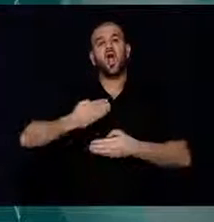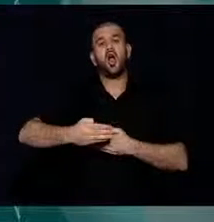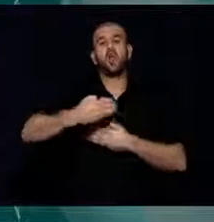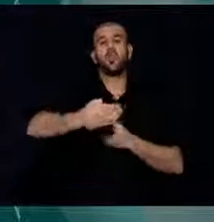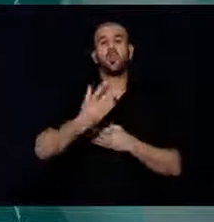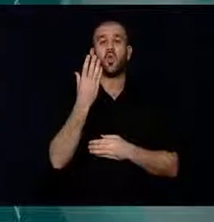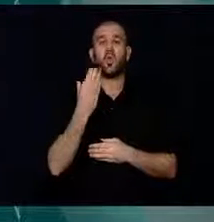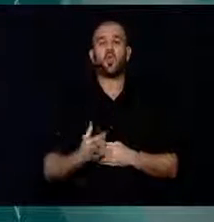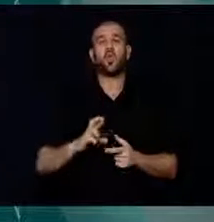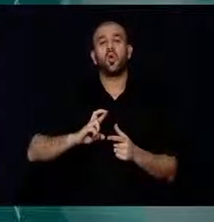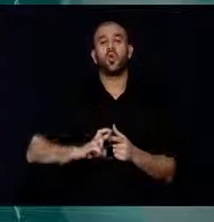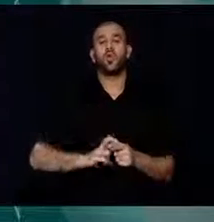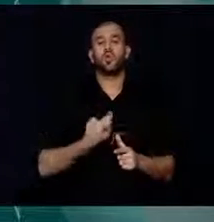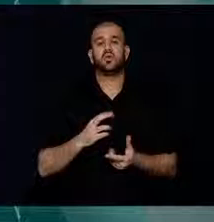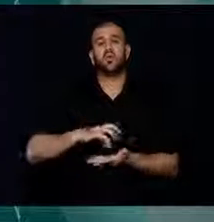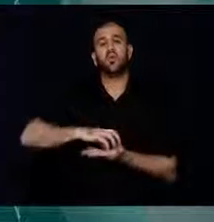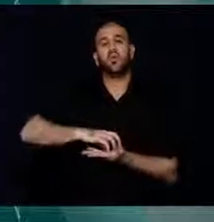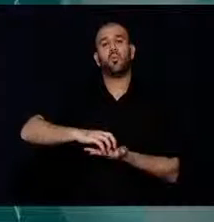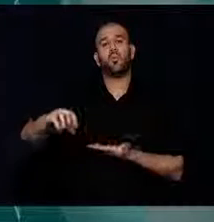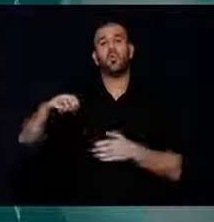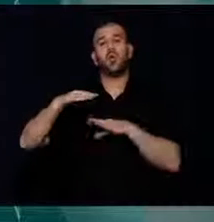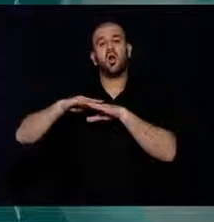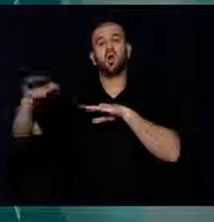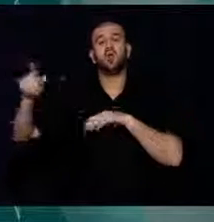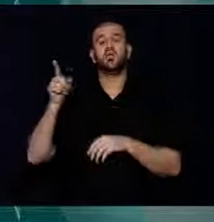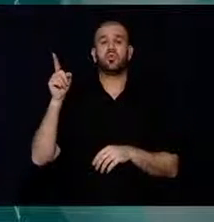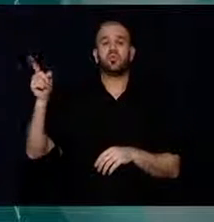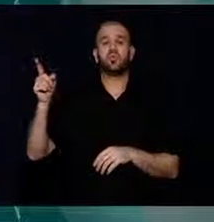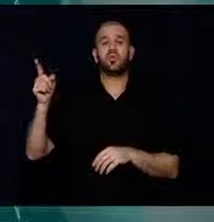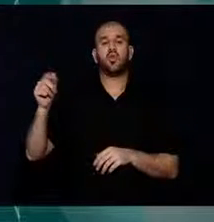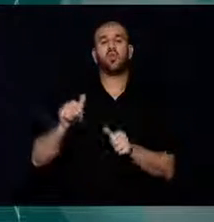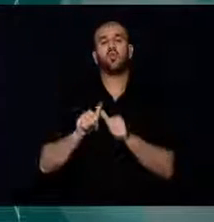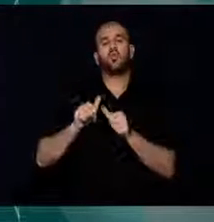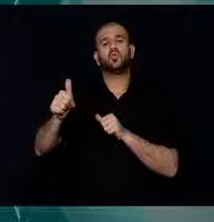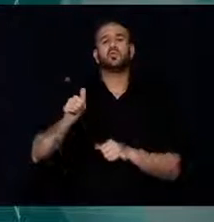güzelleşeceğini ve canlanacağını belirtti.